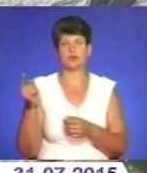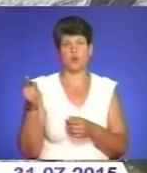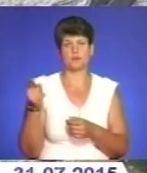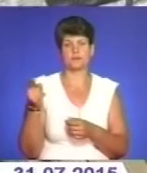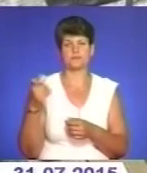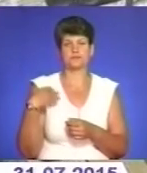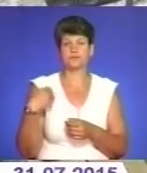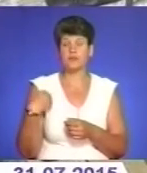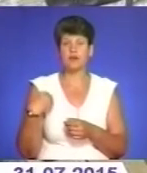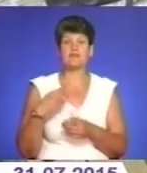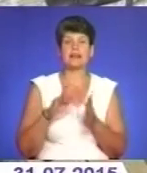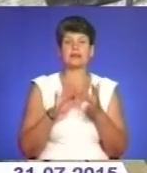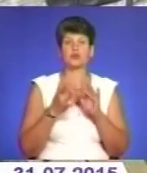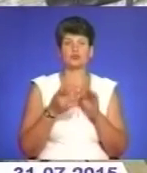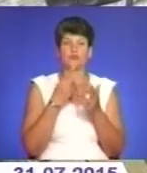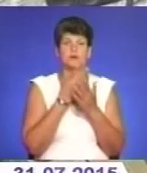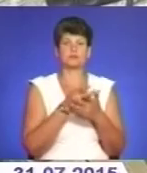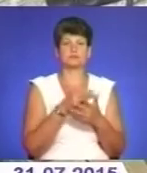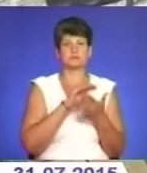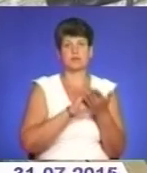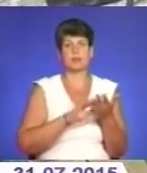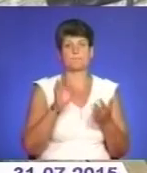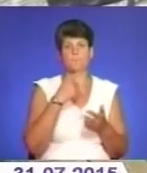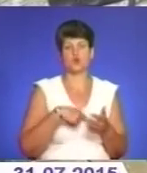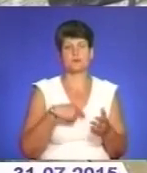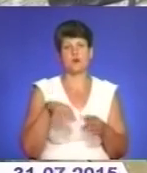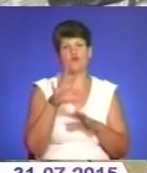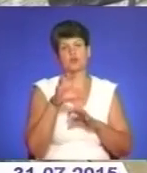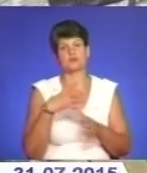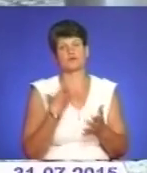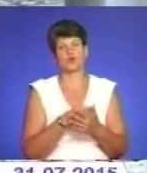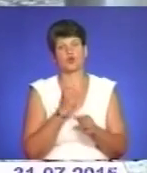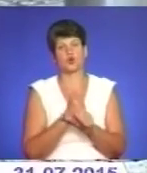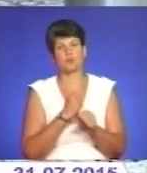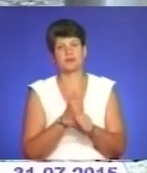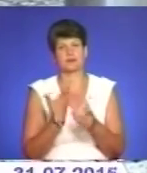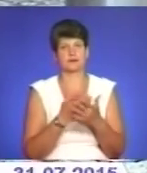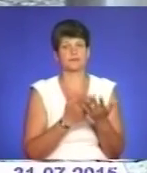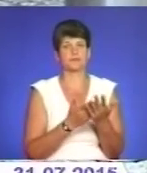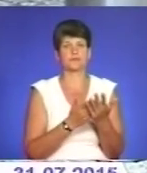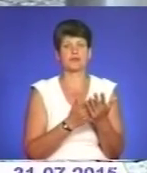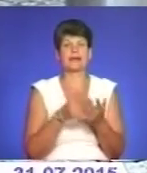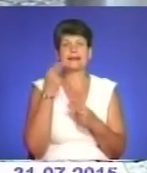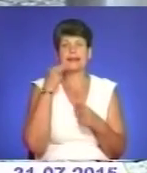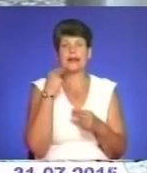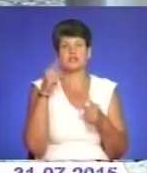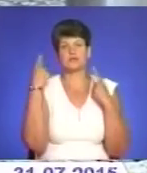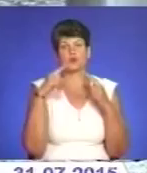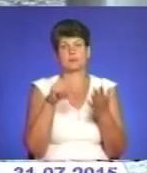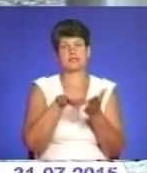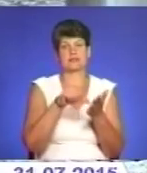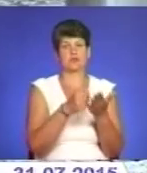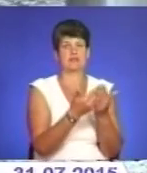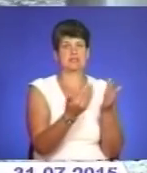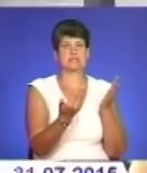В електронному вигляді вони надавали інформацію про себе, фотографії своїх робіт і їх концепції. Кращі створів представлено на